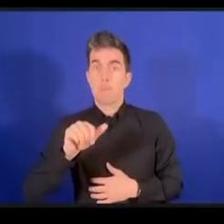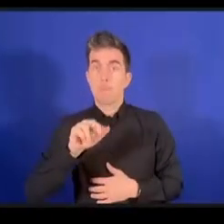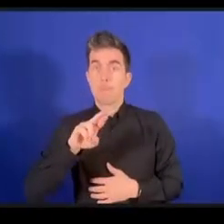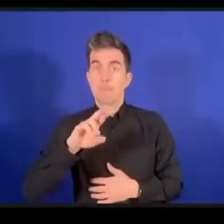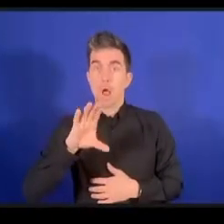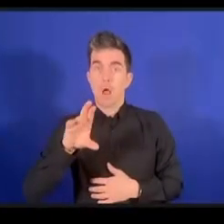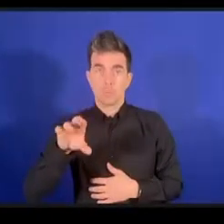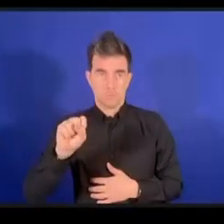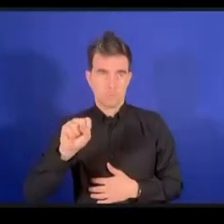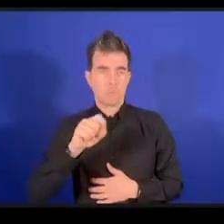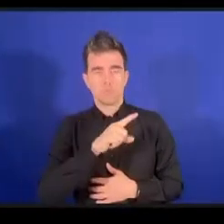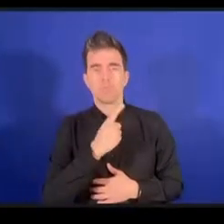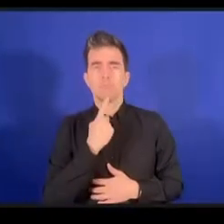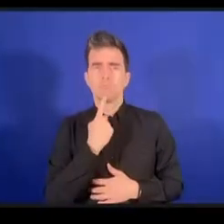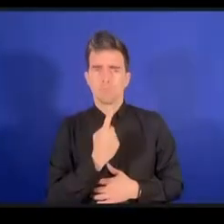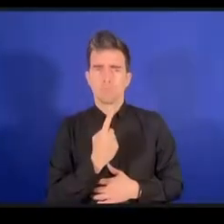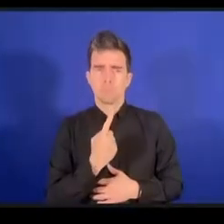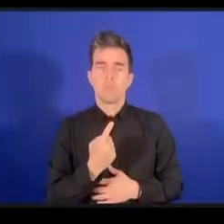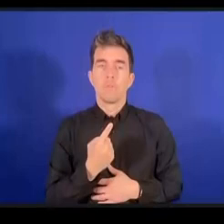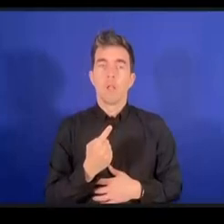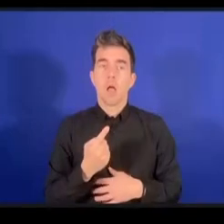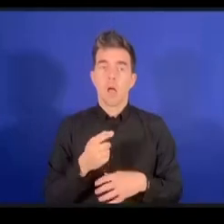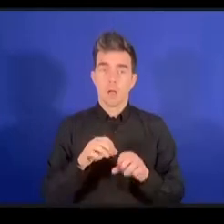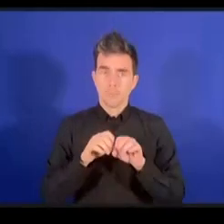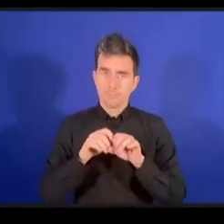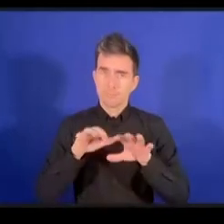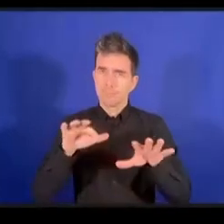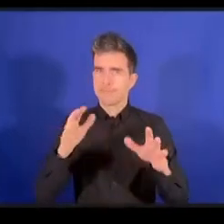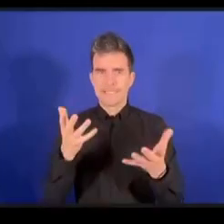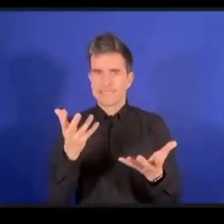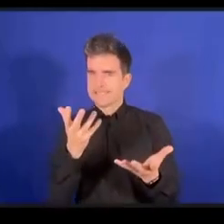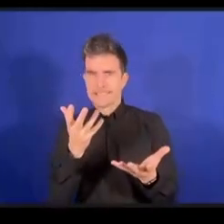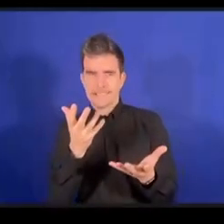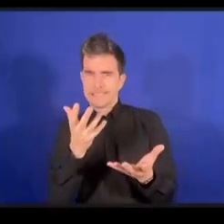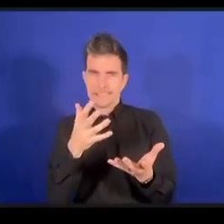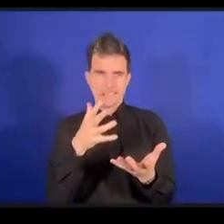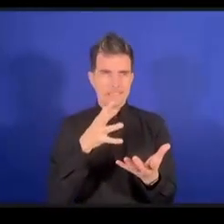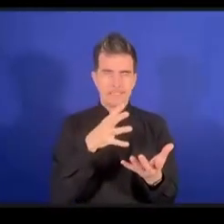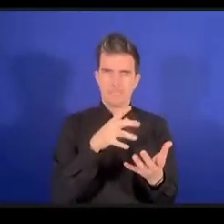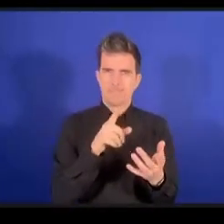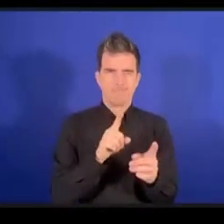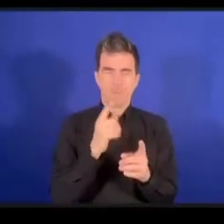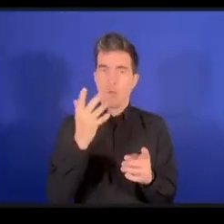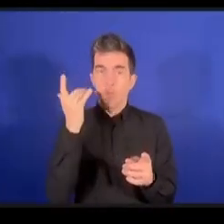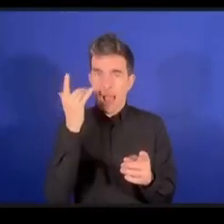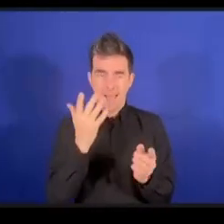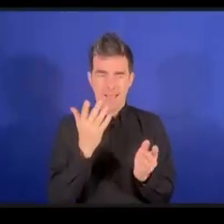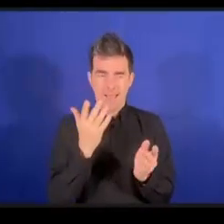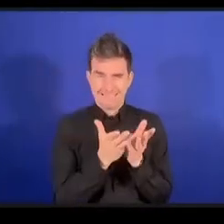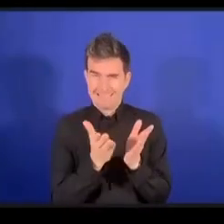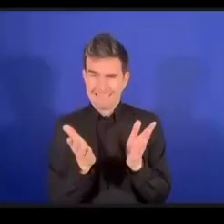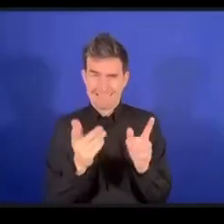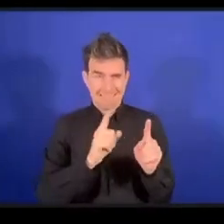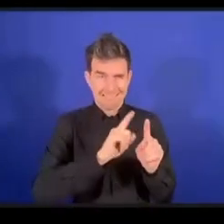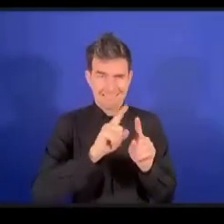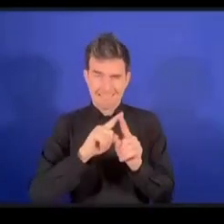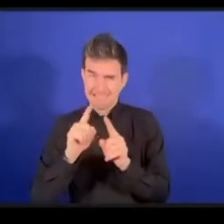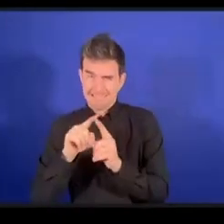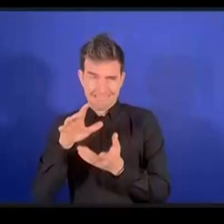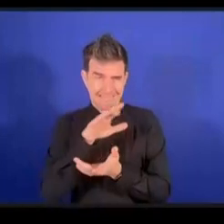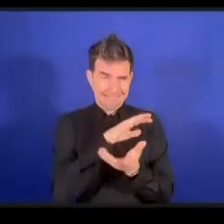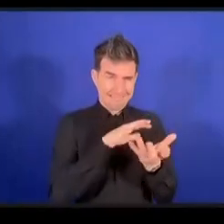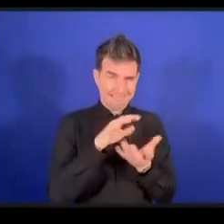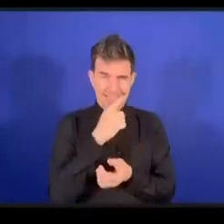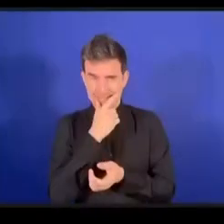علينا أن نعمل دائما من أجل أن نقترب مما تريده ما